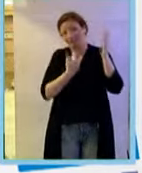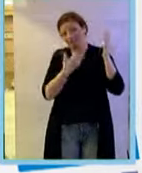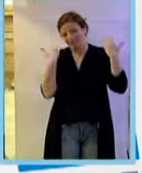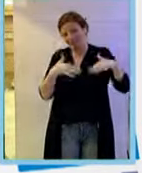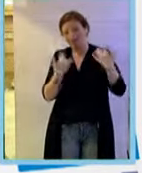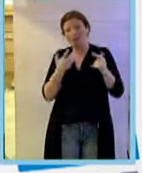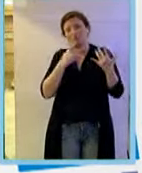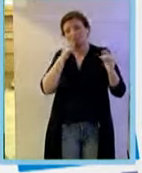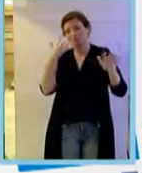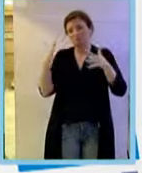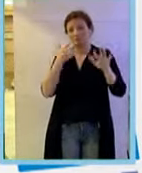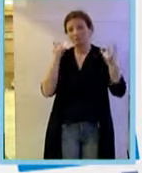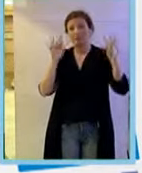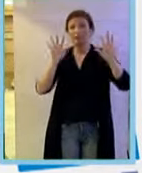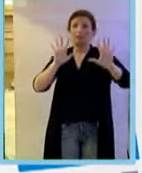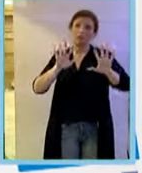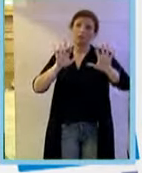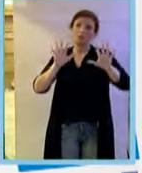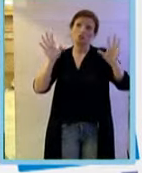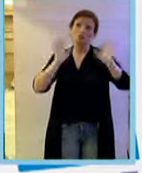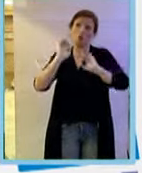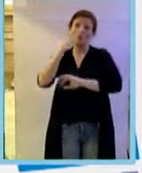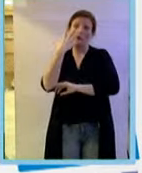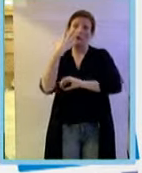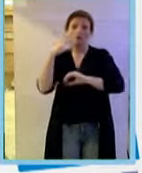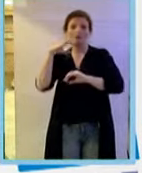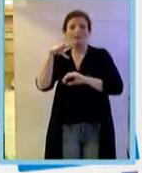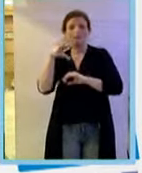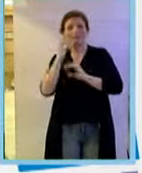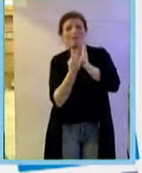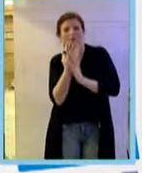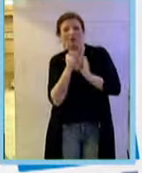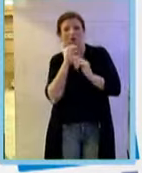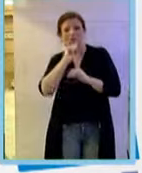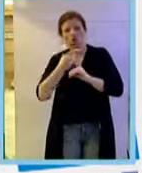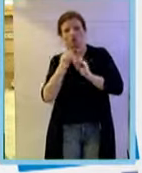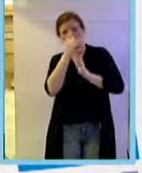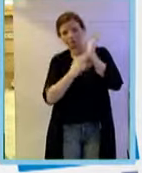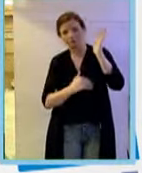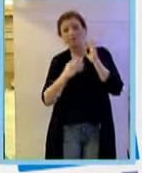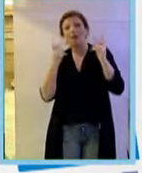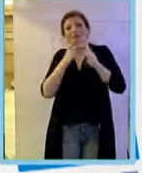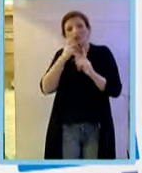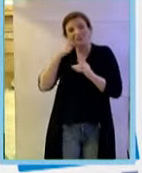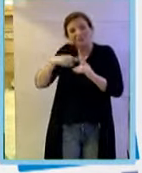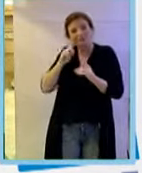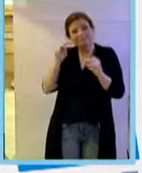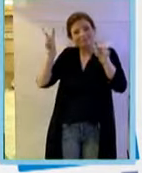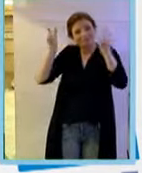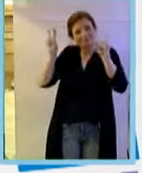10 o 15 fattori angiogenici. Come è sottolineato in questa citazione di questa